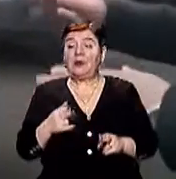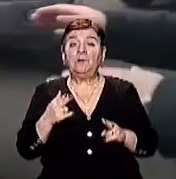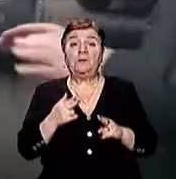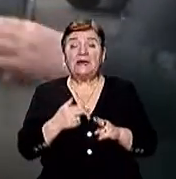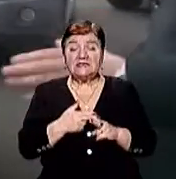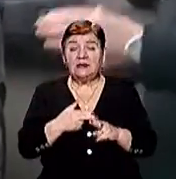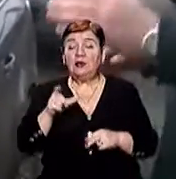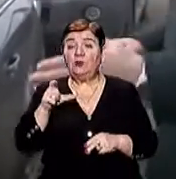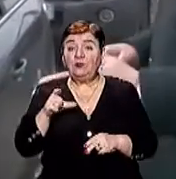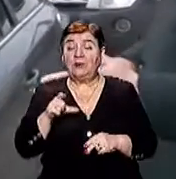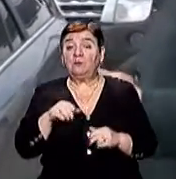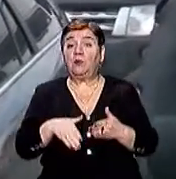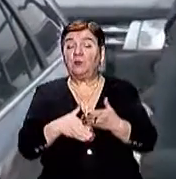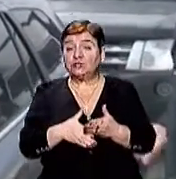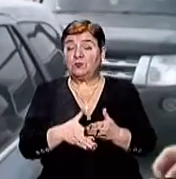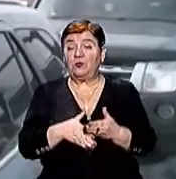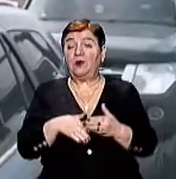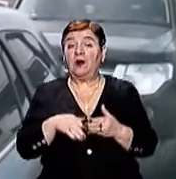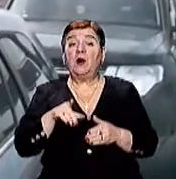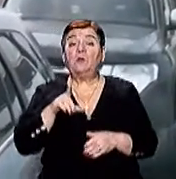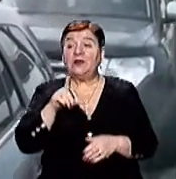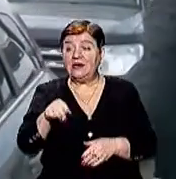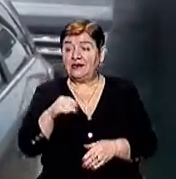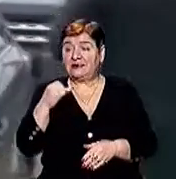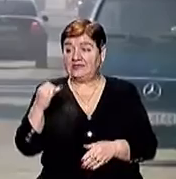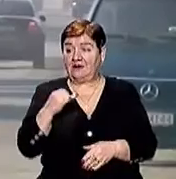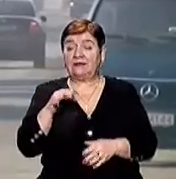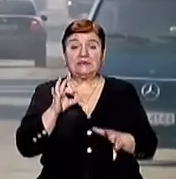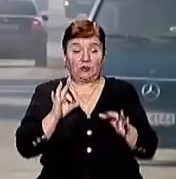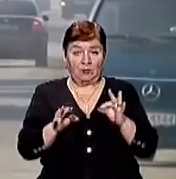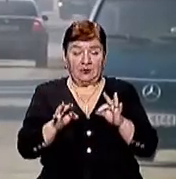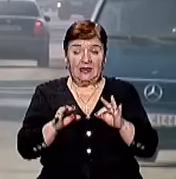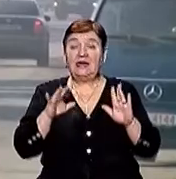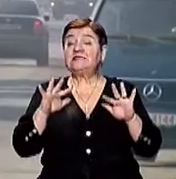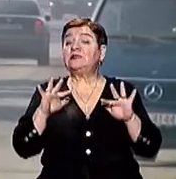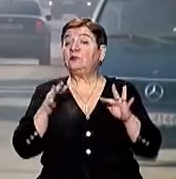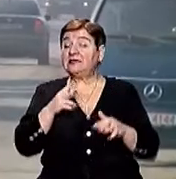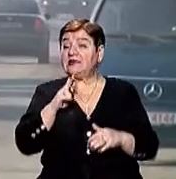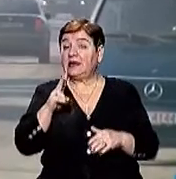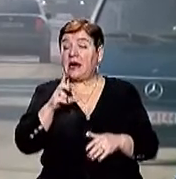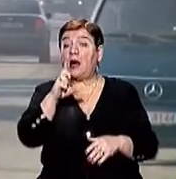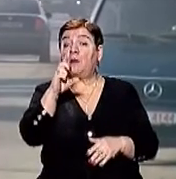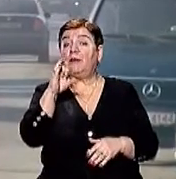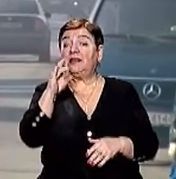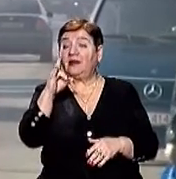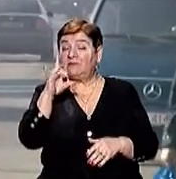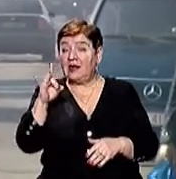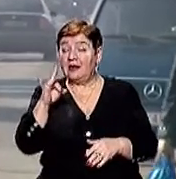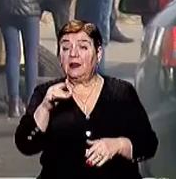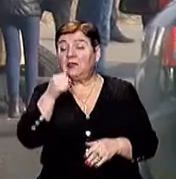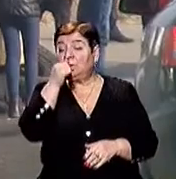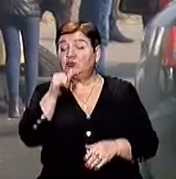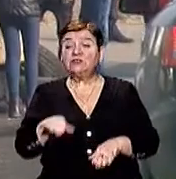Спочатку поможемо людям проїхати Потім будемо коментувати Все ж нас цікавити буде добре Ситуацію, яка склалася у Бедевлі Не можна вирішити на